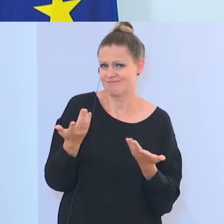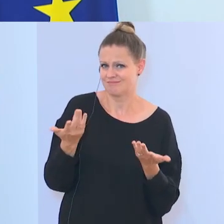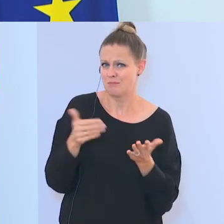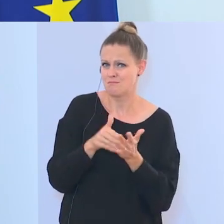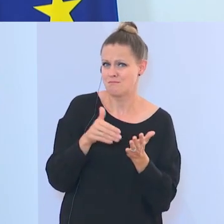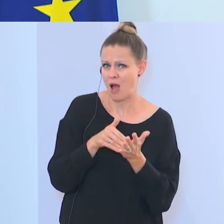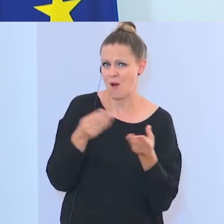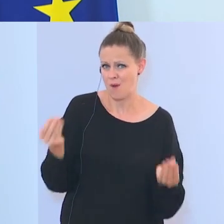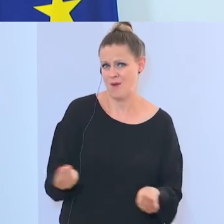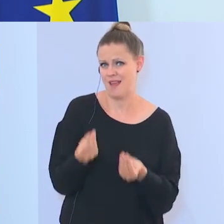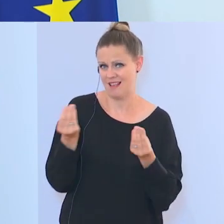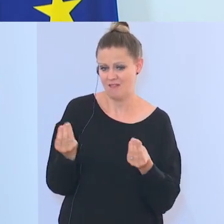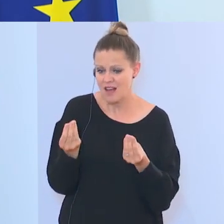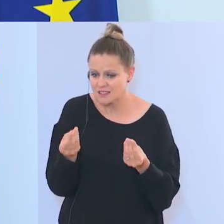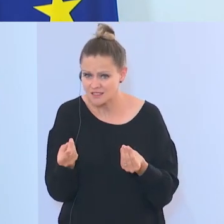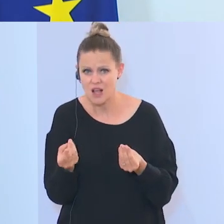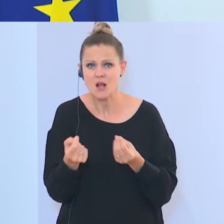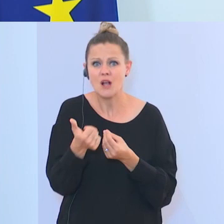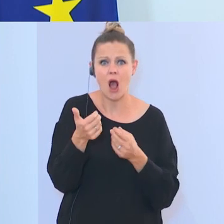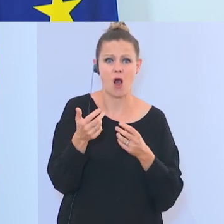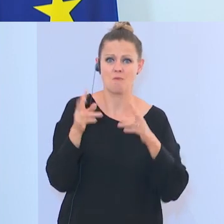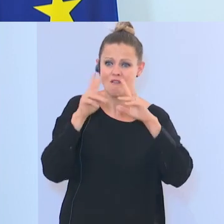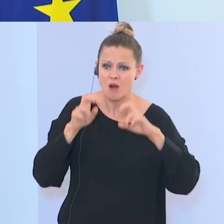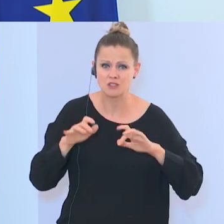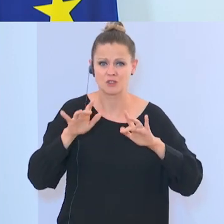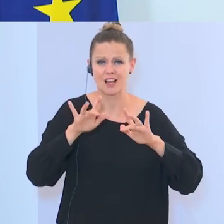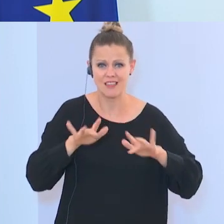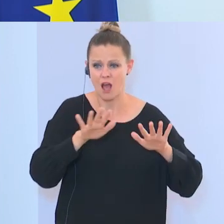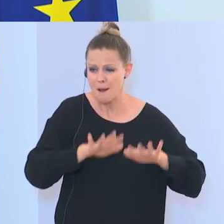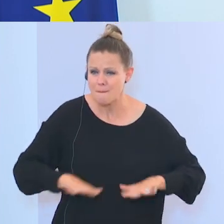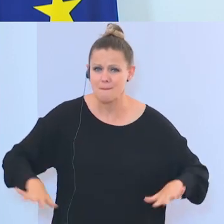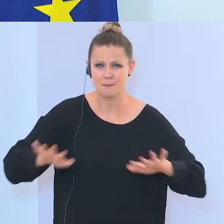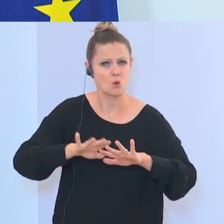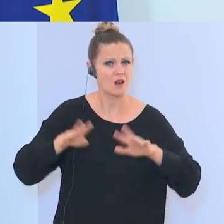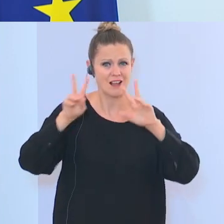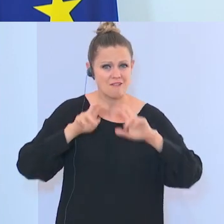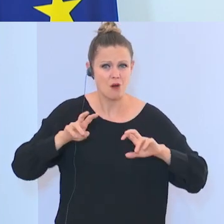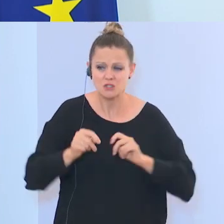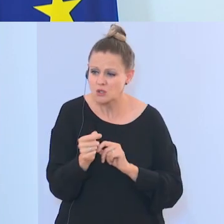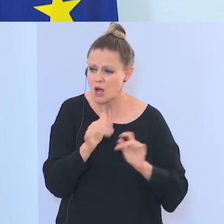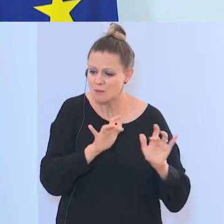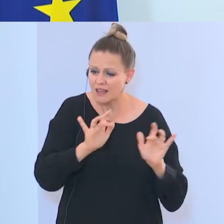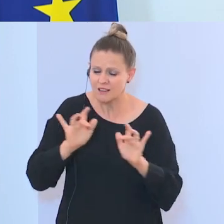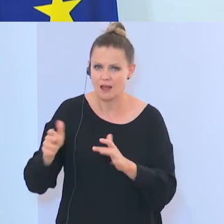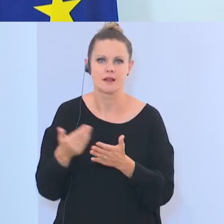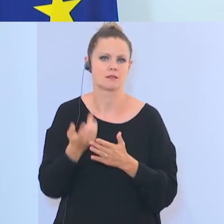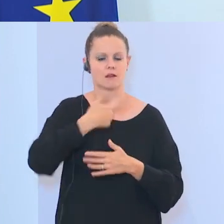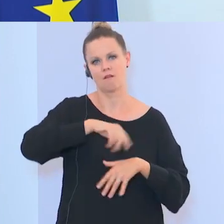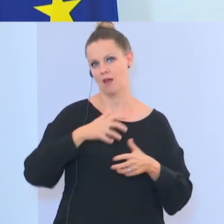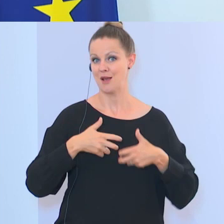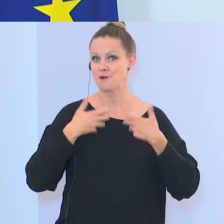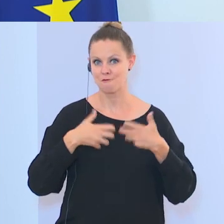eben etwas, was kaum erforscht ist, kaum Grundlagenforschung darüber gibt. Und da freuen wir uns in der Wissenschaft, dass so eine